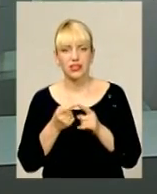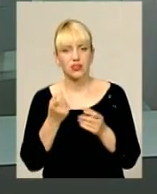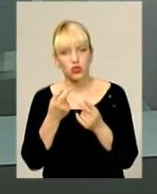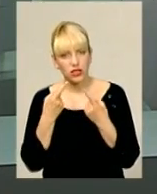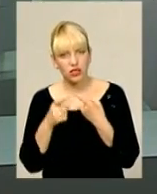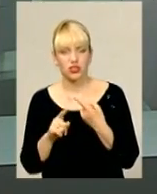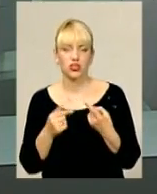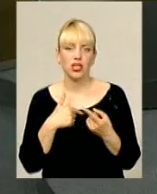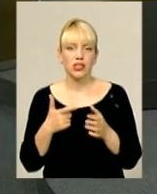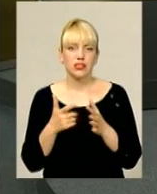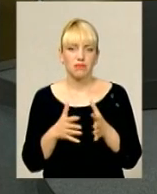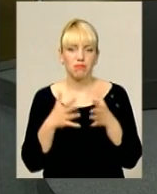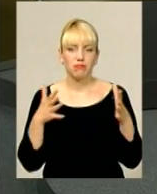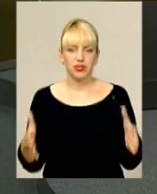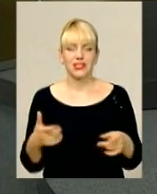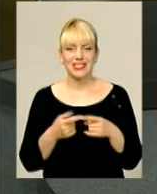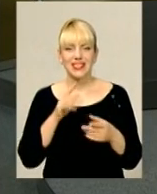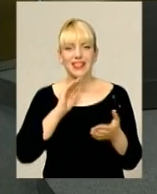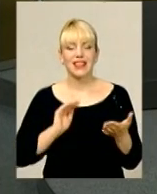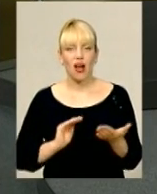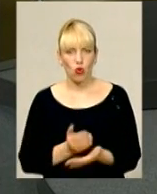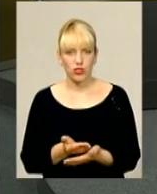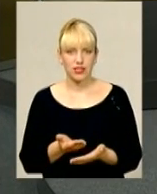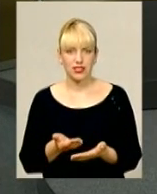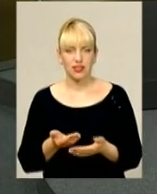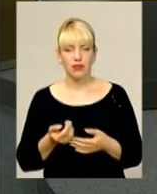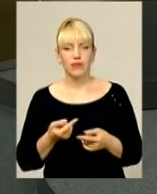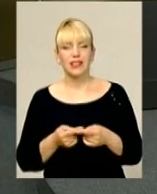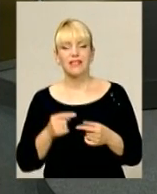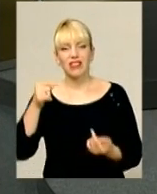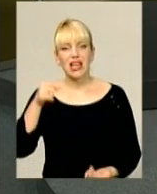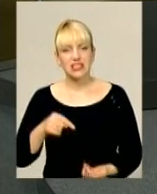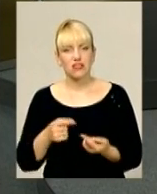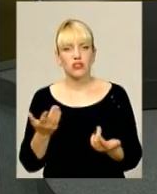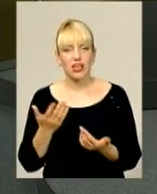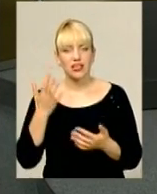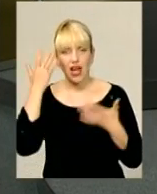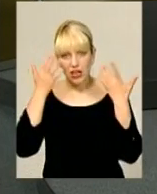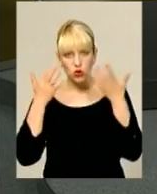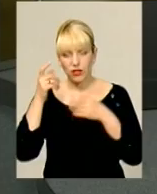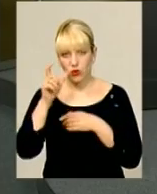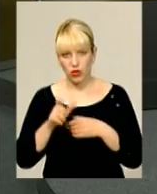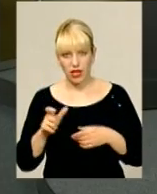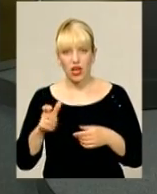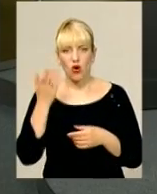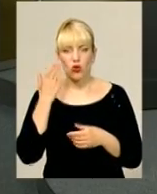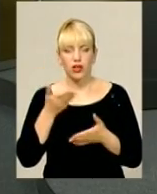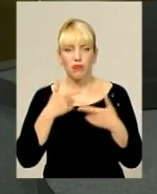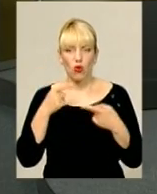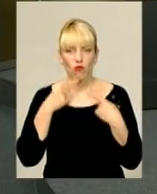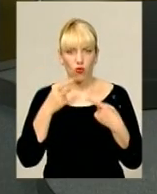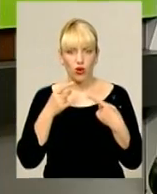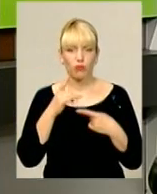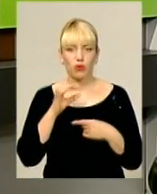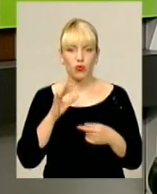Це от саме ті якості, ті властивості, які асоціюються в людей. Тому що, коли ми говоримо про